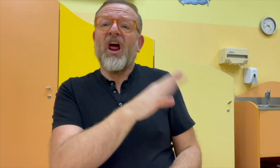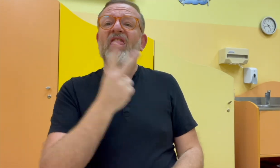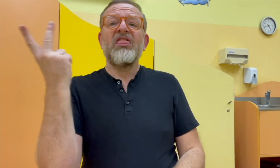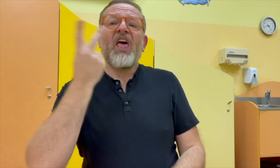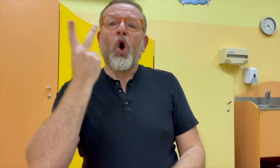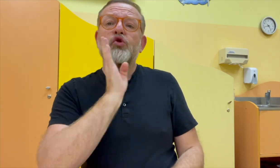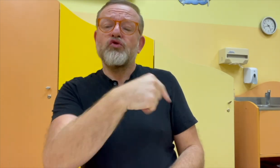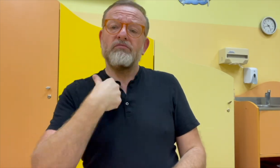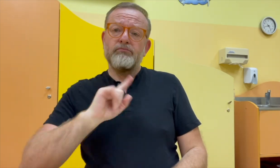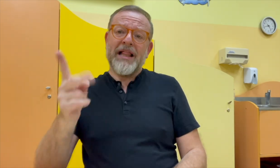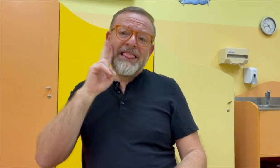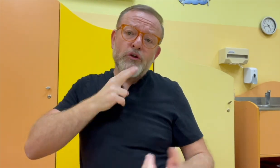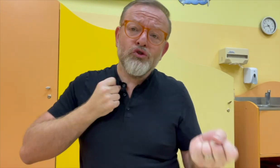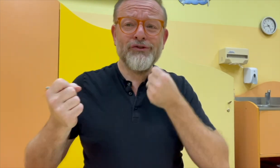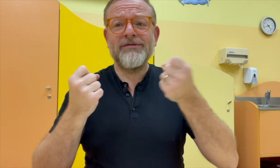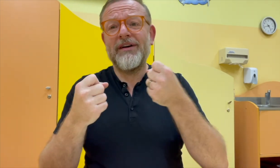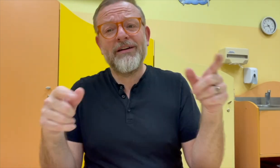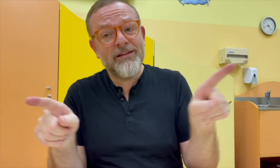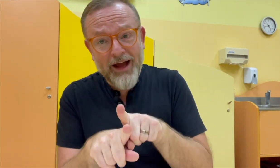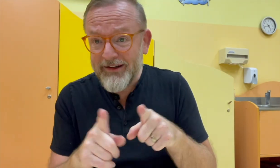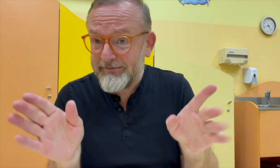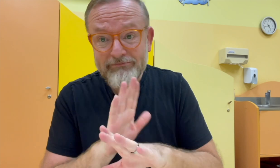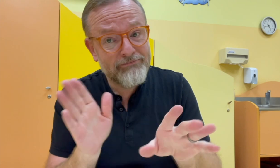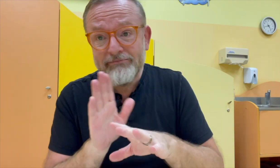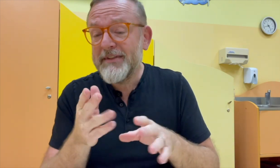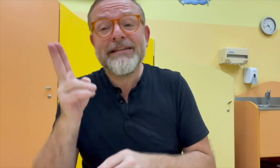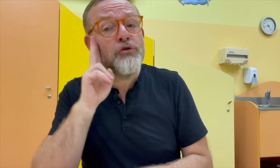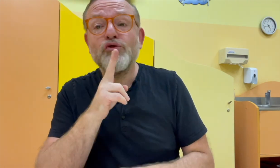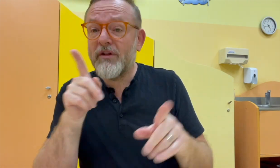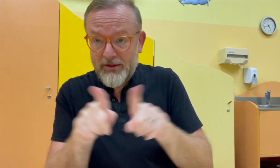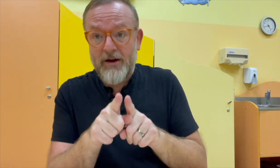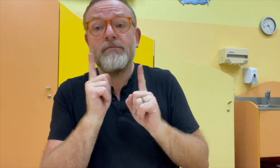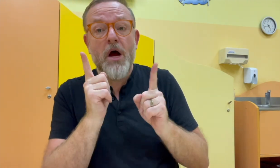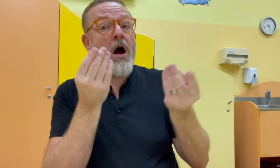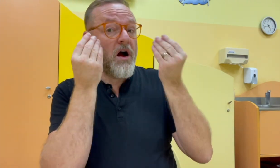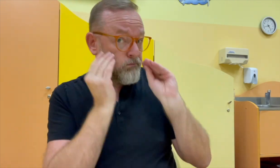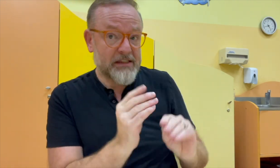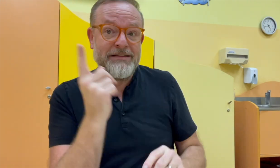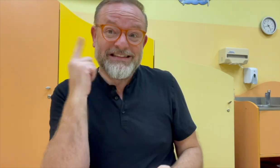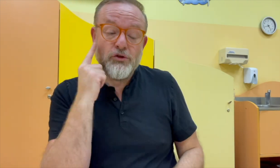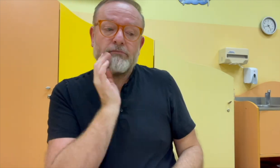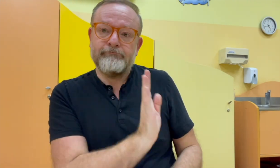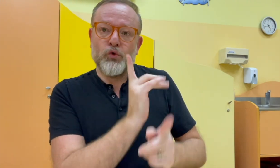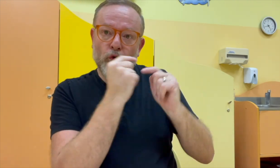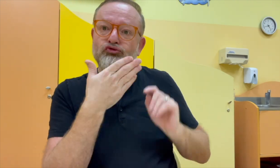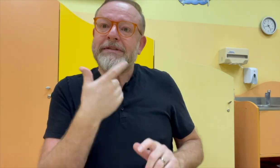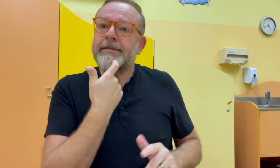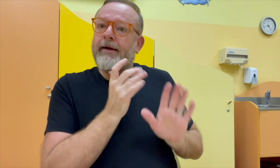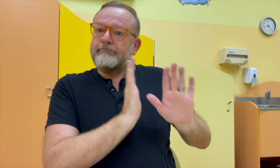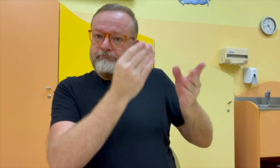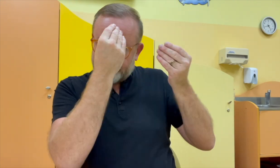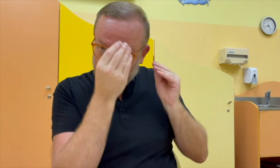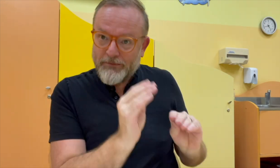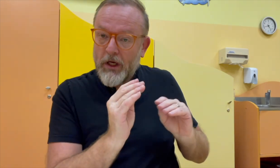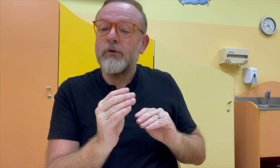není nějak kompetenčně nebo hierarchicky výše než ten druhý pedagog. Ale i